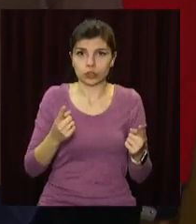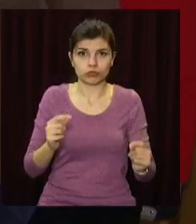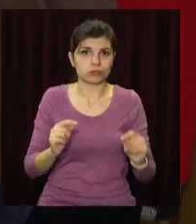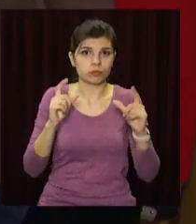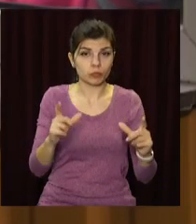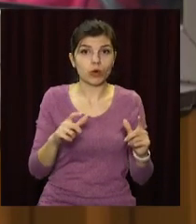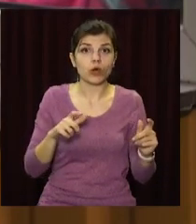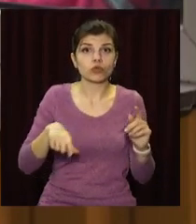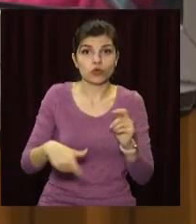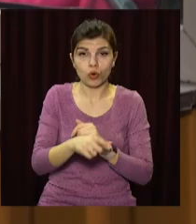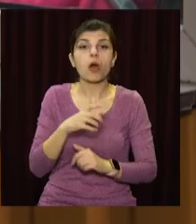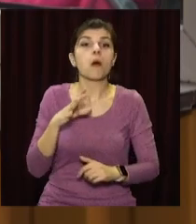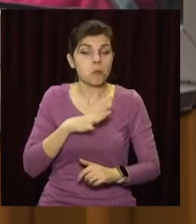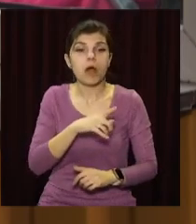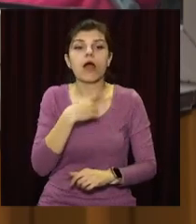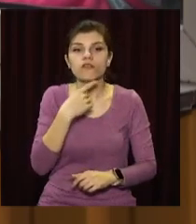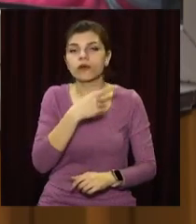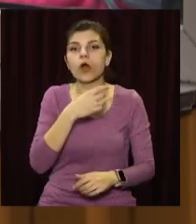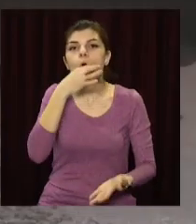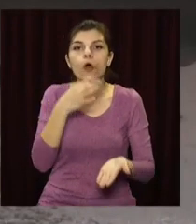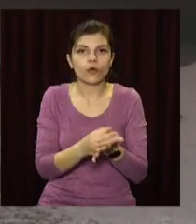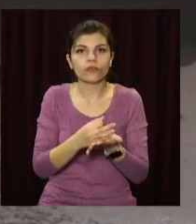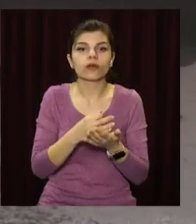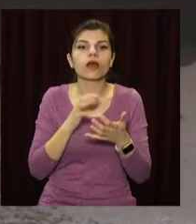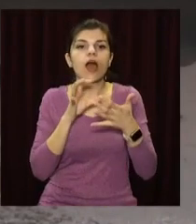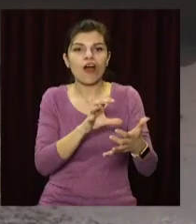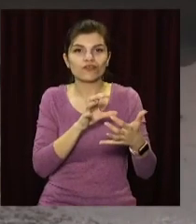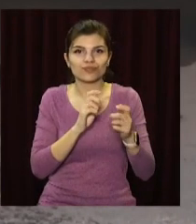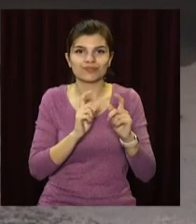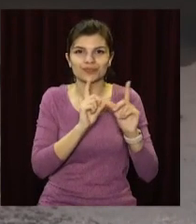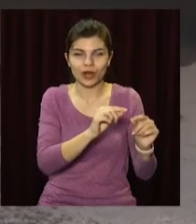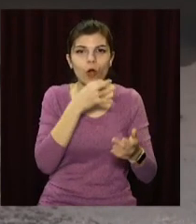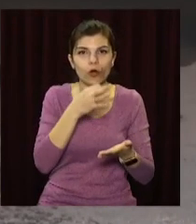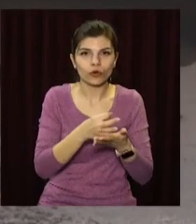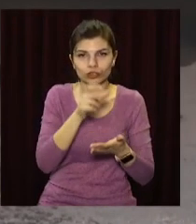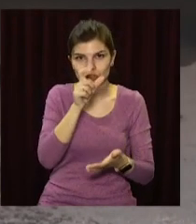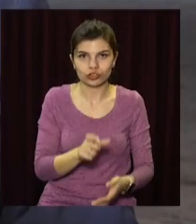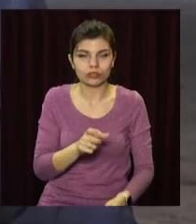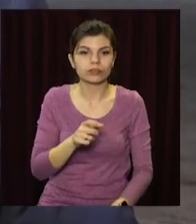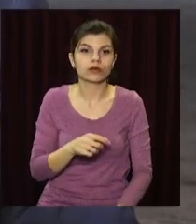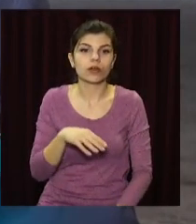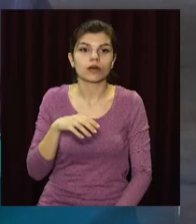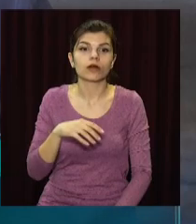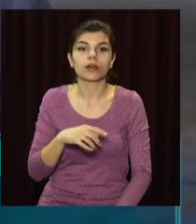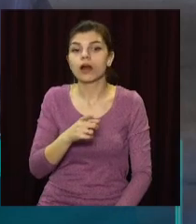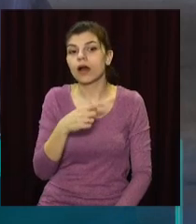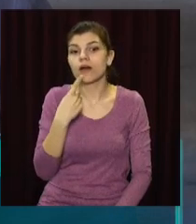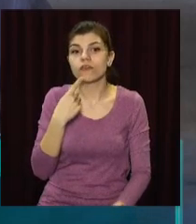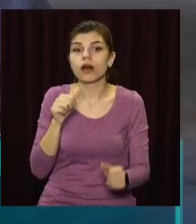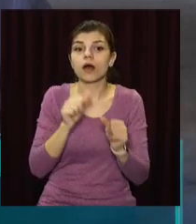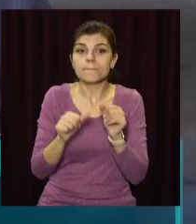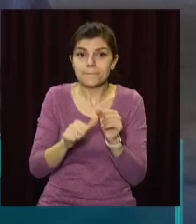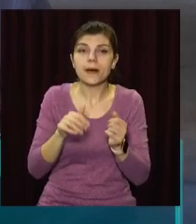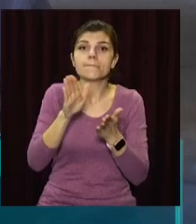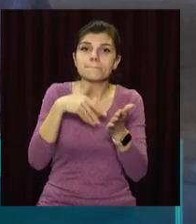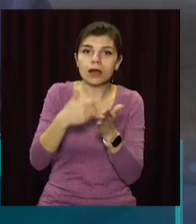вартість проїзду були, переконує голова профспілки автоперевізників Дніпра Михайло Тонконогий. Роздрібна вартість паливо-мастильних